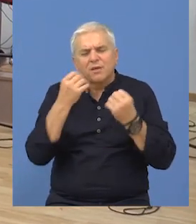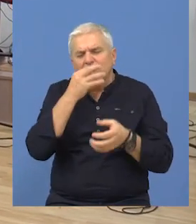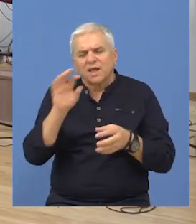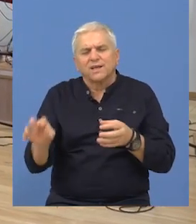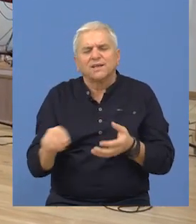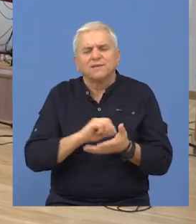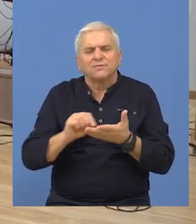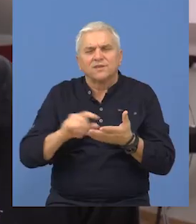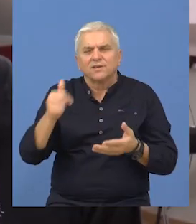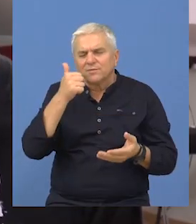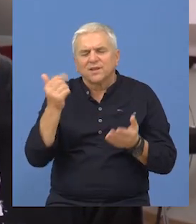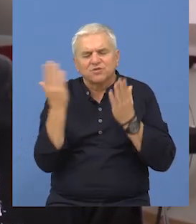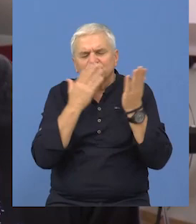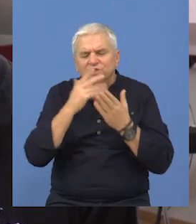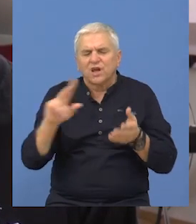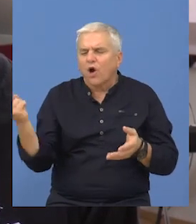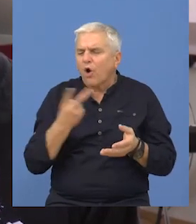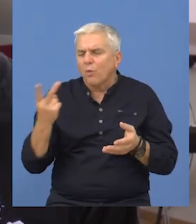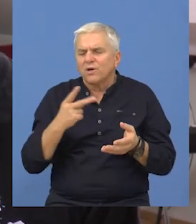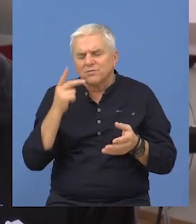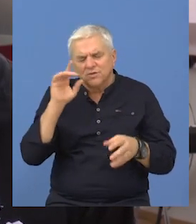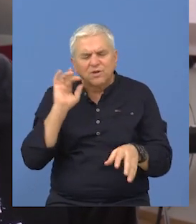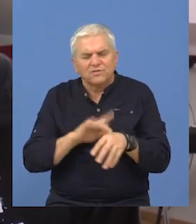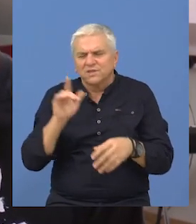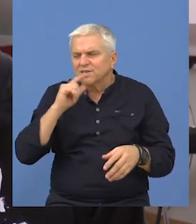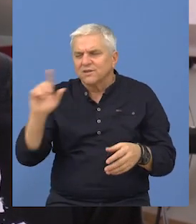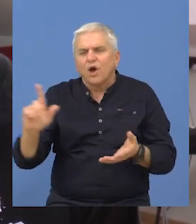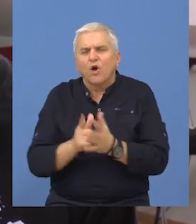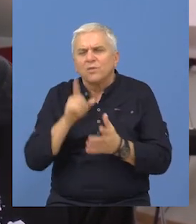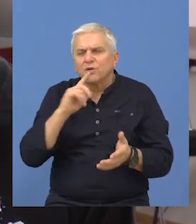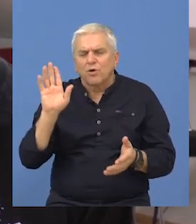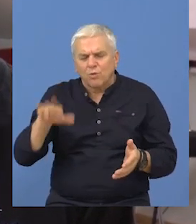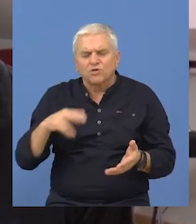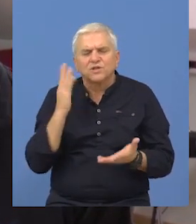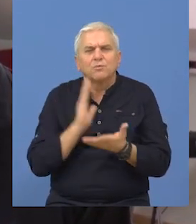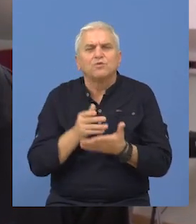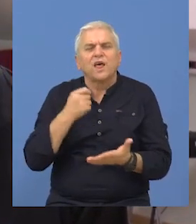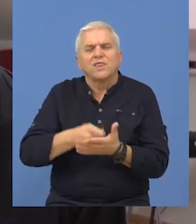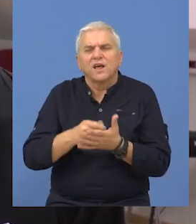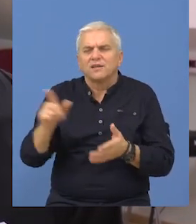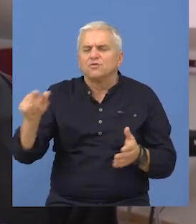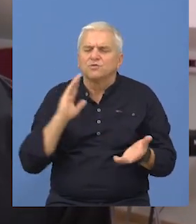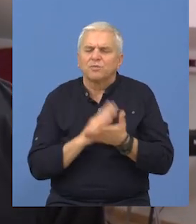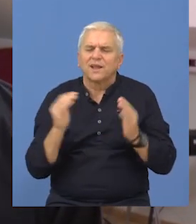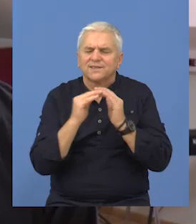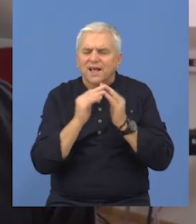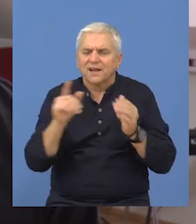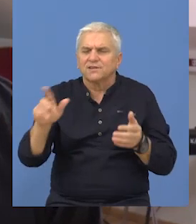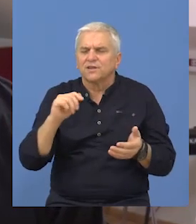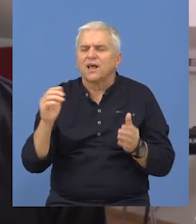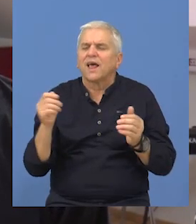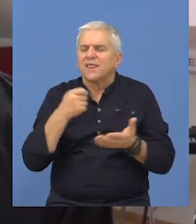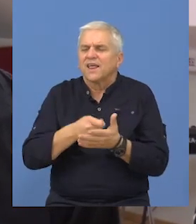radove, jer već pri prvom čitanju smo oboje odmah istakli. One koji mogu da budu nagrađeni, tu smo bili saglasni, tako da